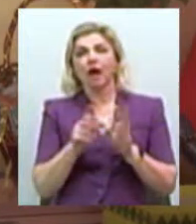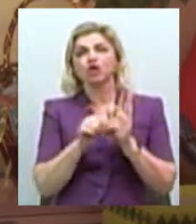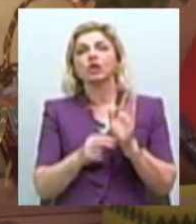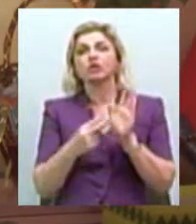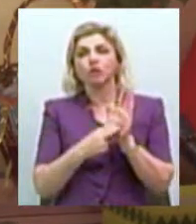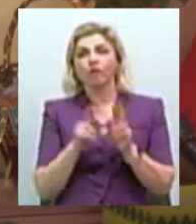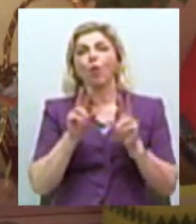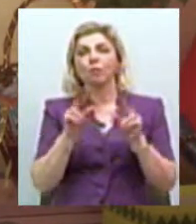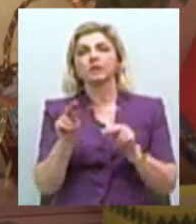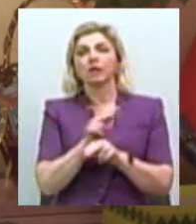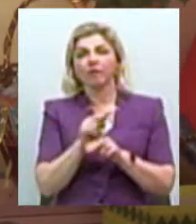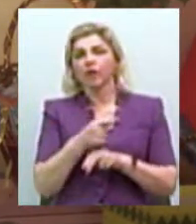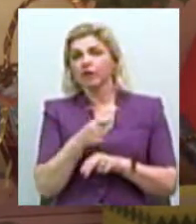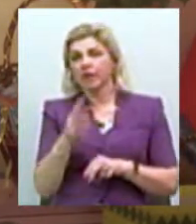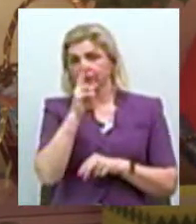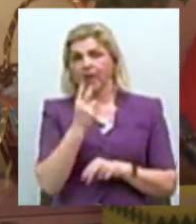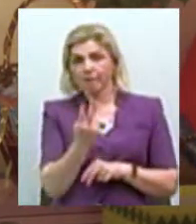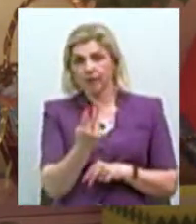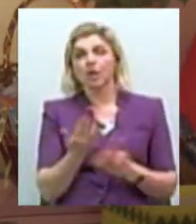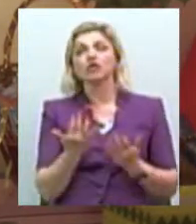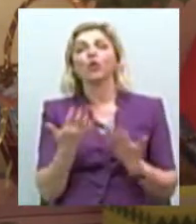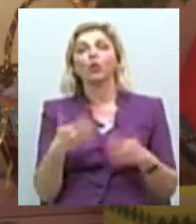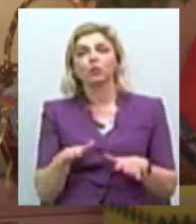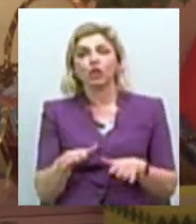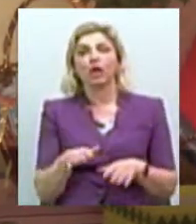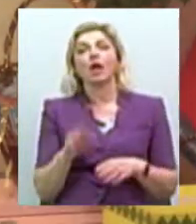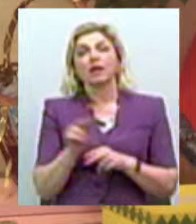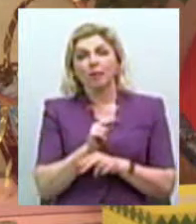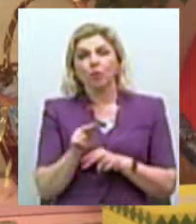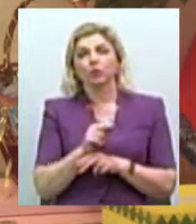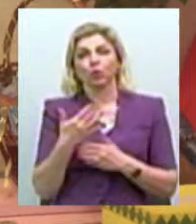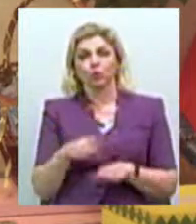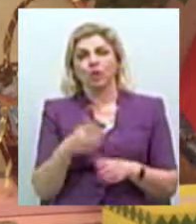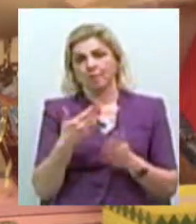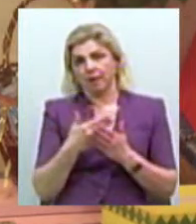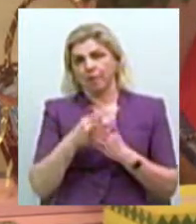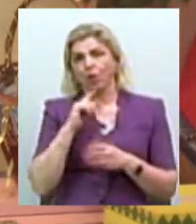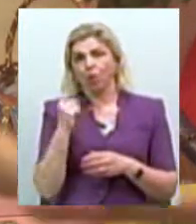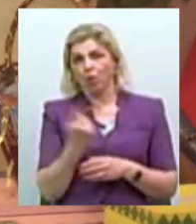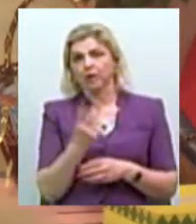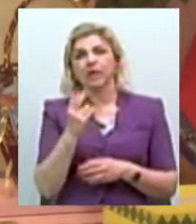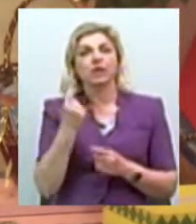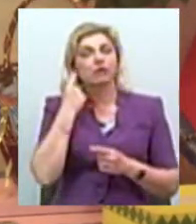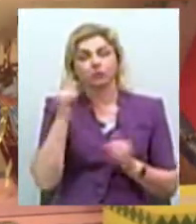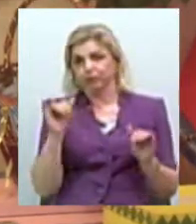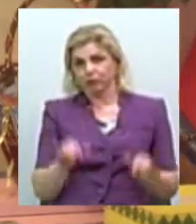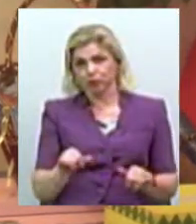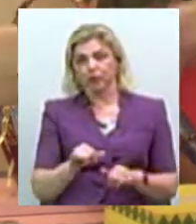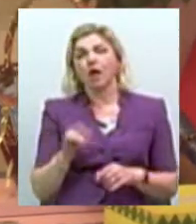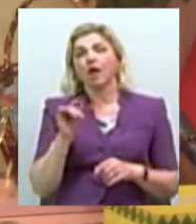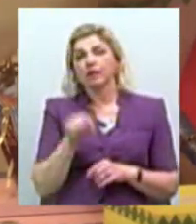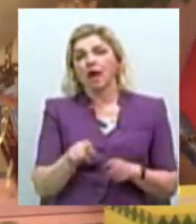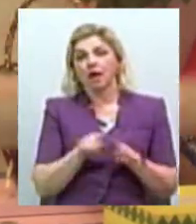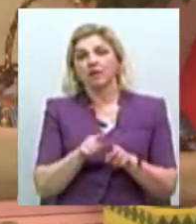обіцяли відремонтувати протягом двох місяців. Скільки він? Він ремонтується вже майже рік. І ні слуху, і ні духу. Так вони